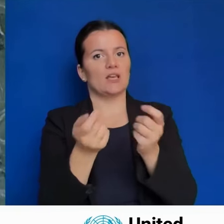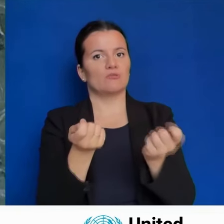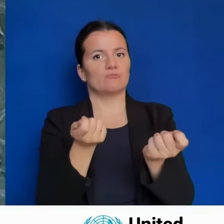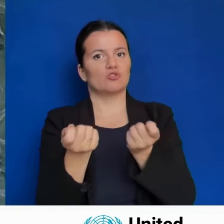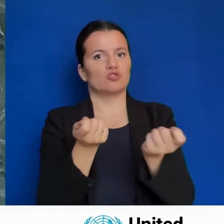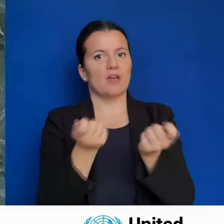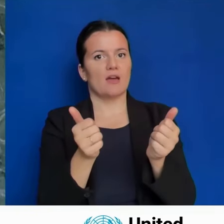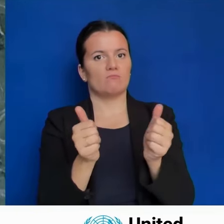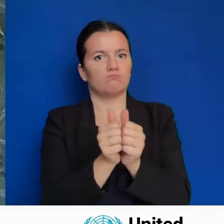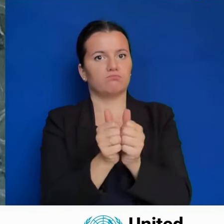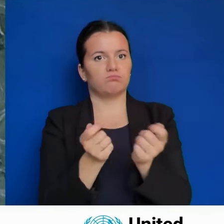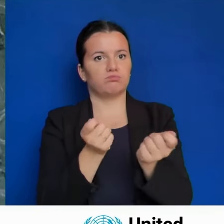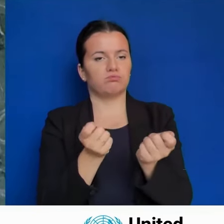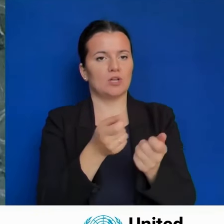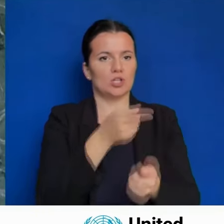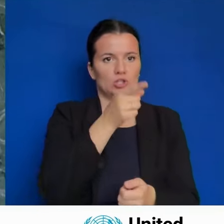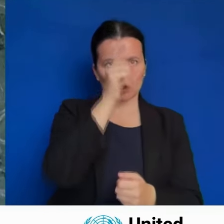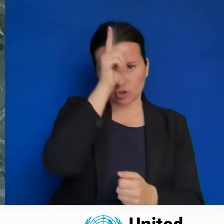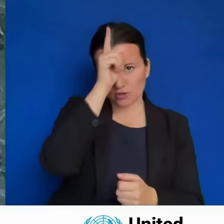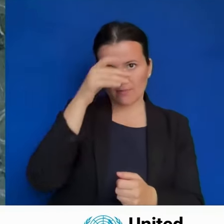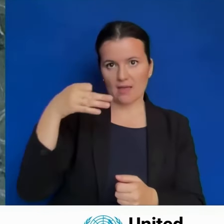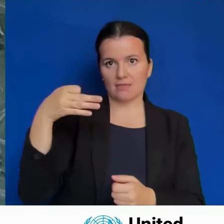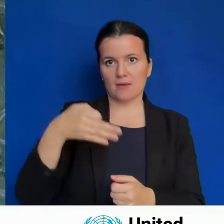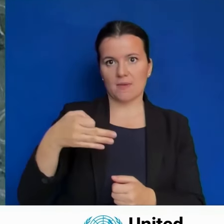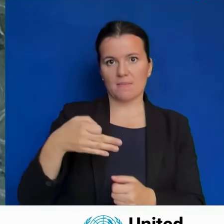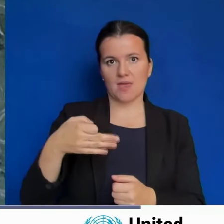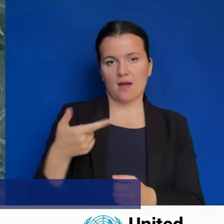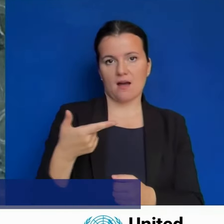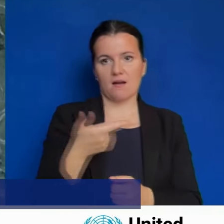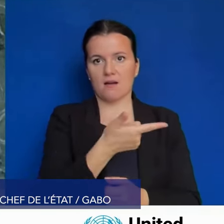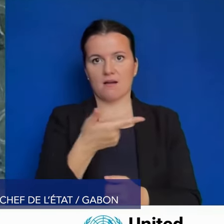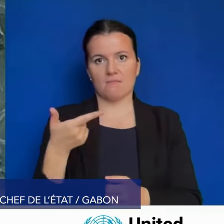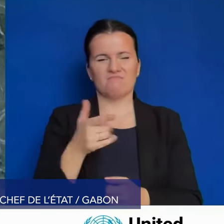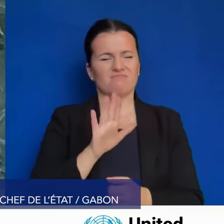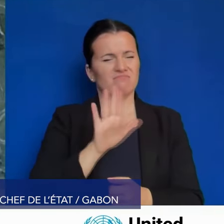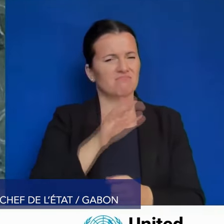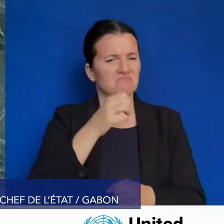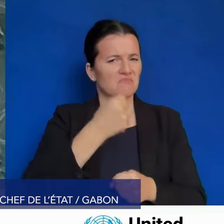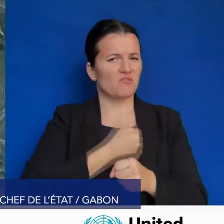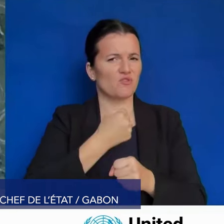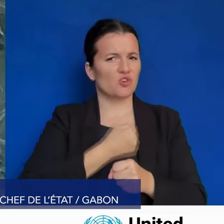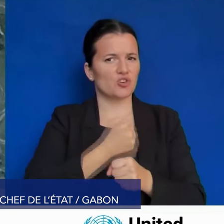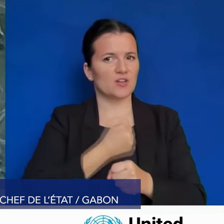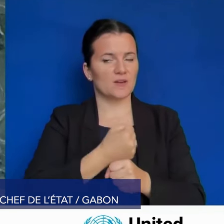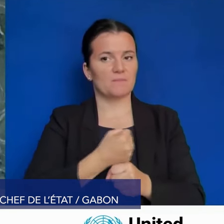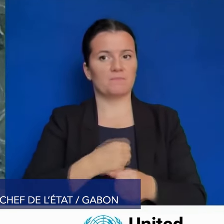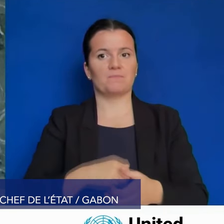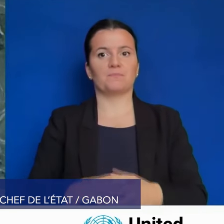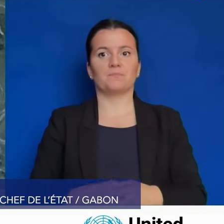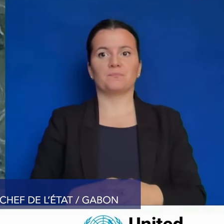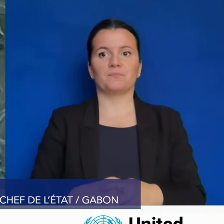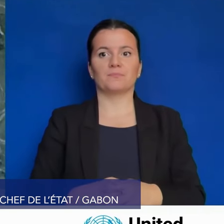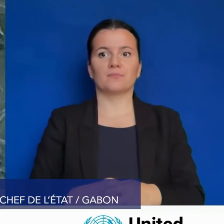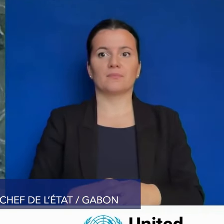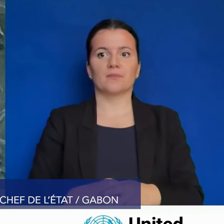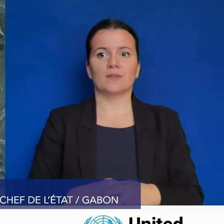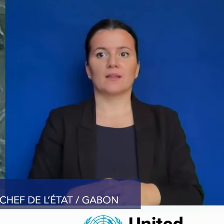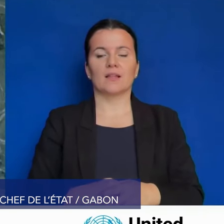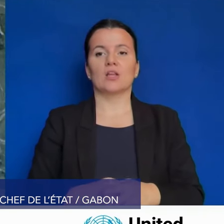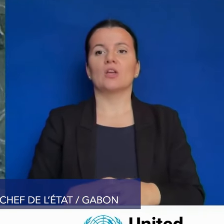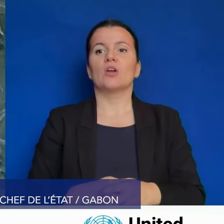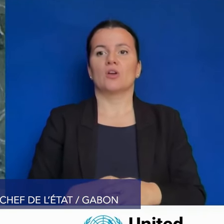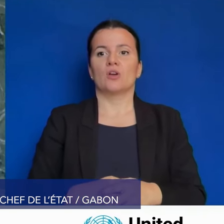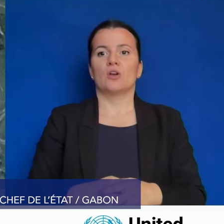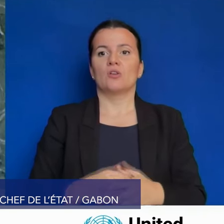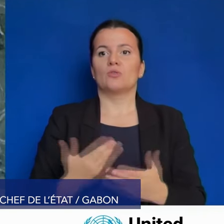Depuis mon entrée en fonction, le Comité pour la restauration des institutions démontre